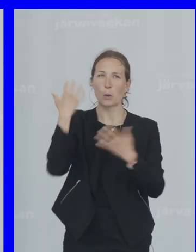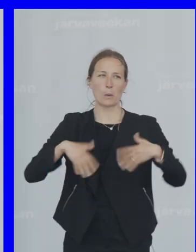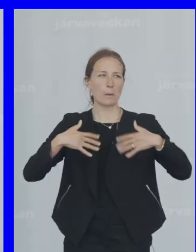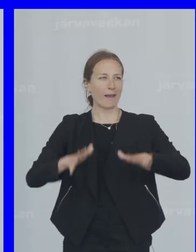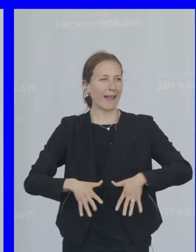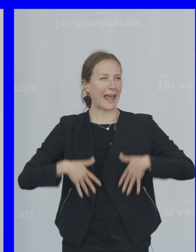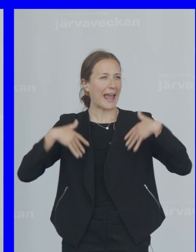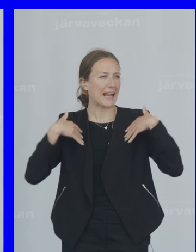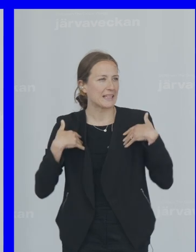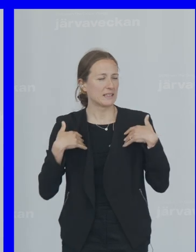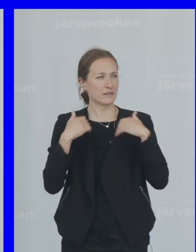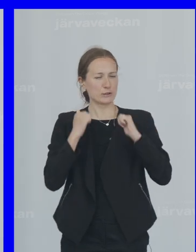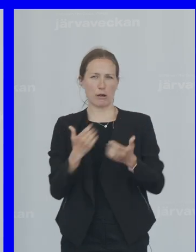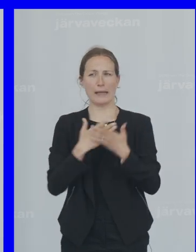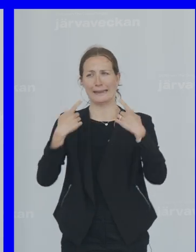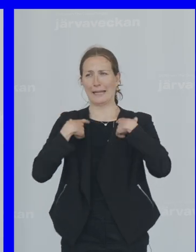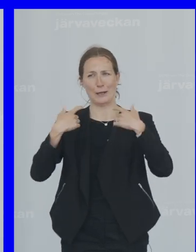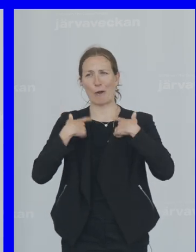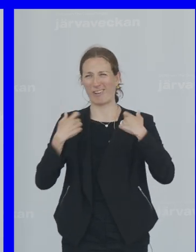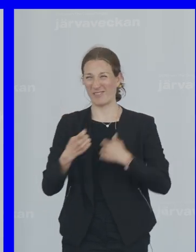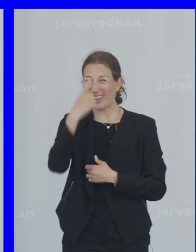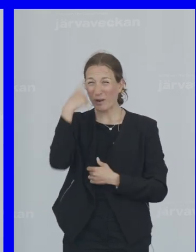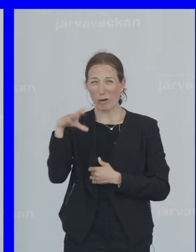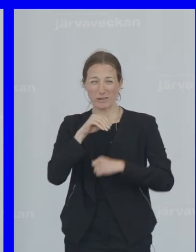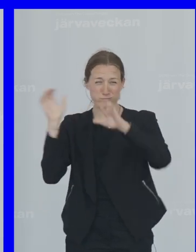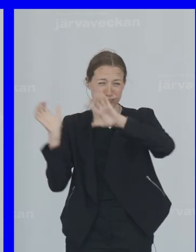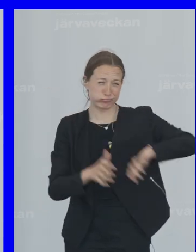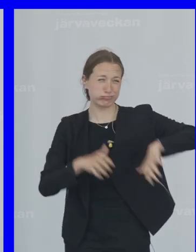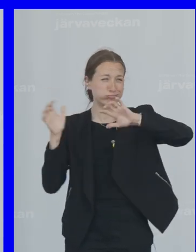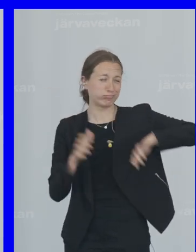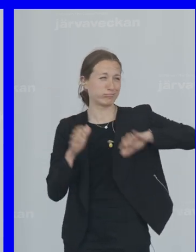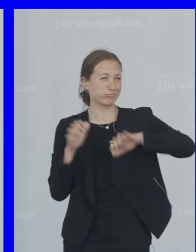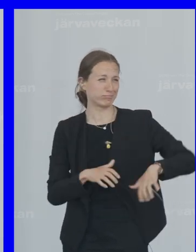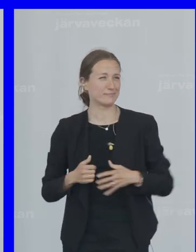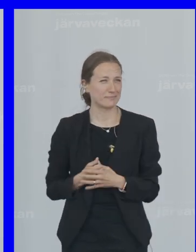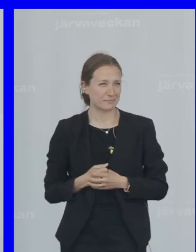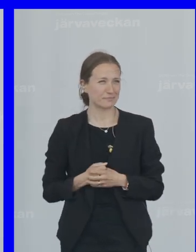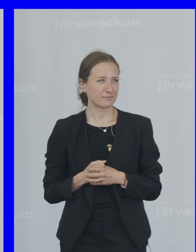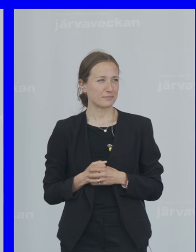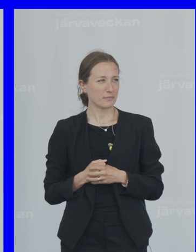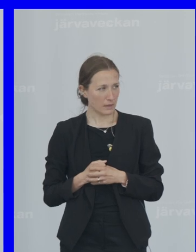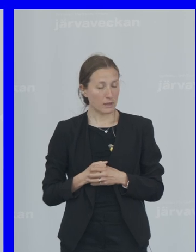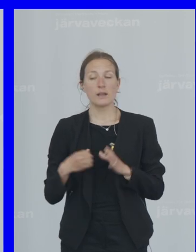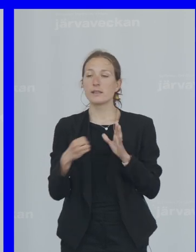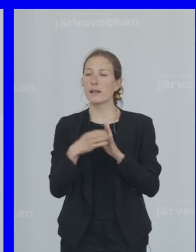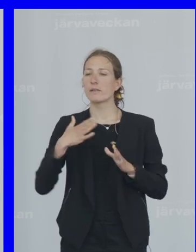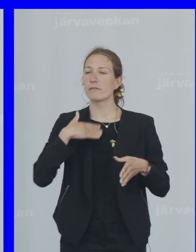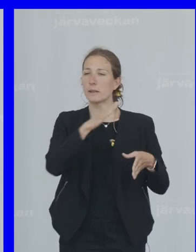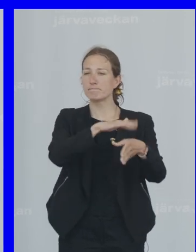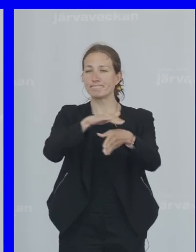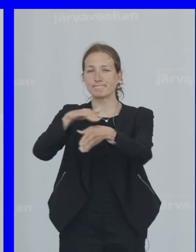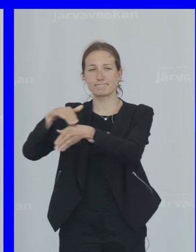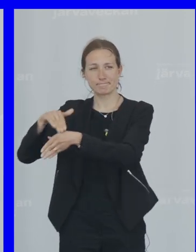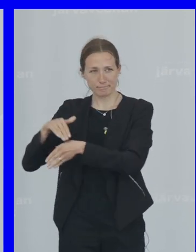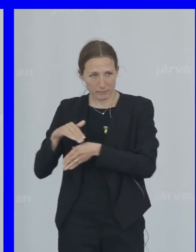härligt. Det ska vi inte klaga på efter gårdagens regn och väder. Och därför vill jag också påminna om alla att